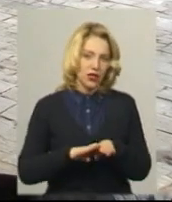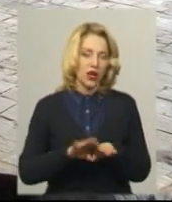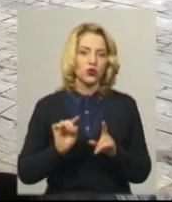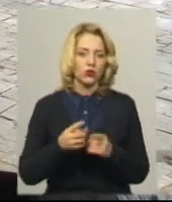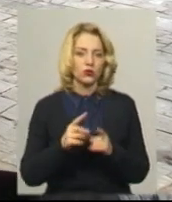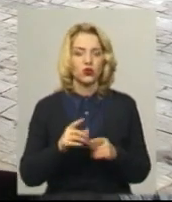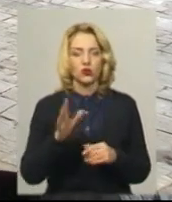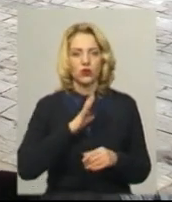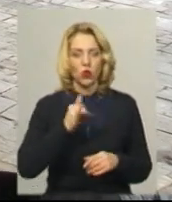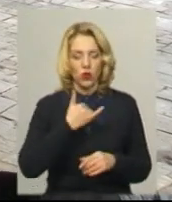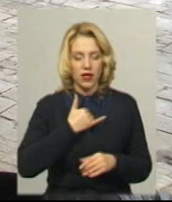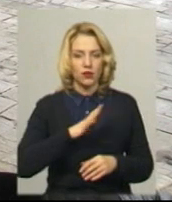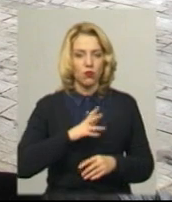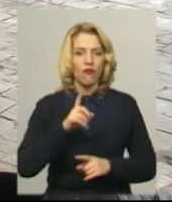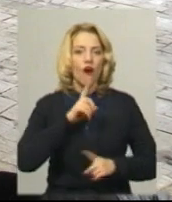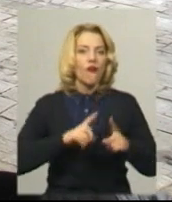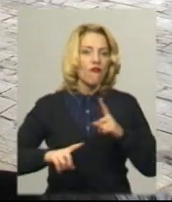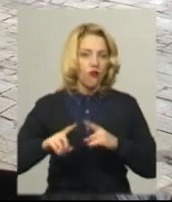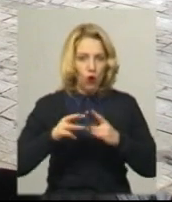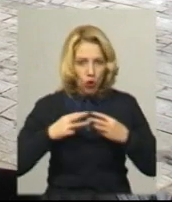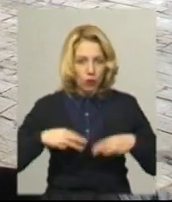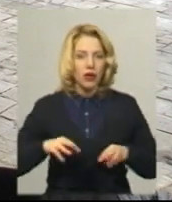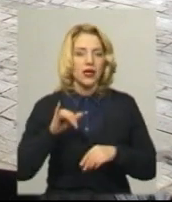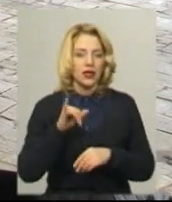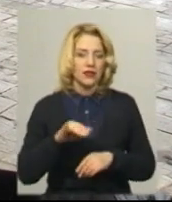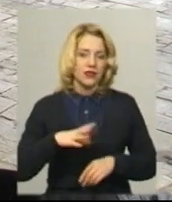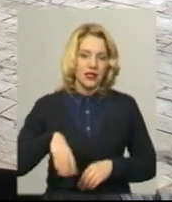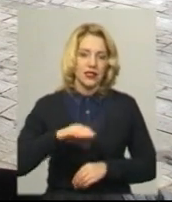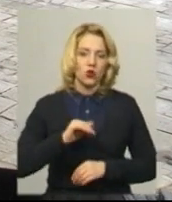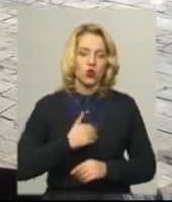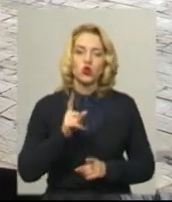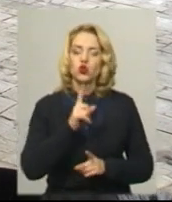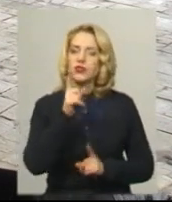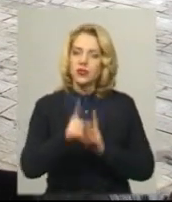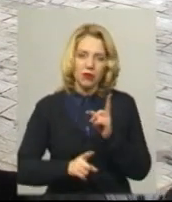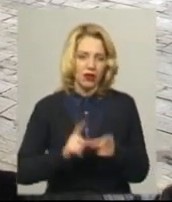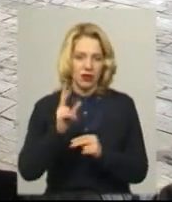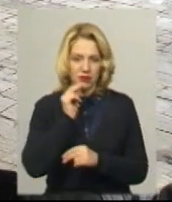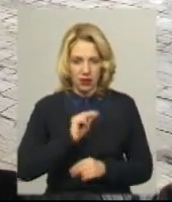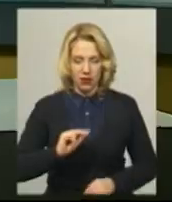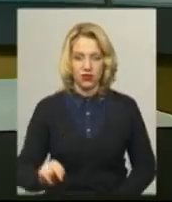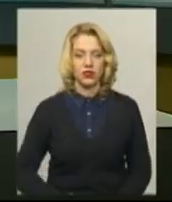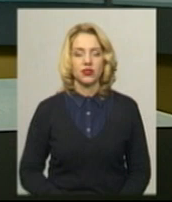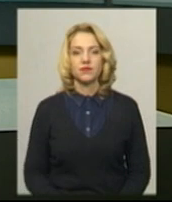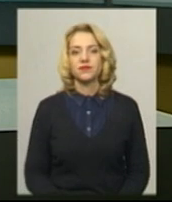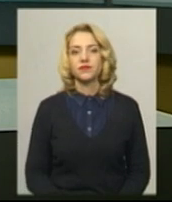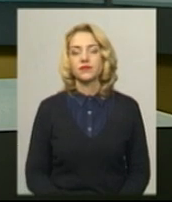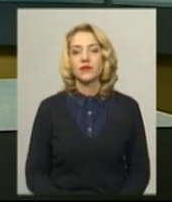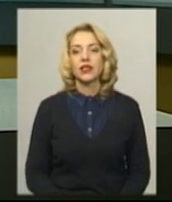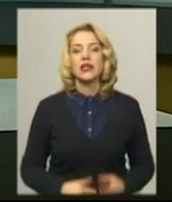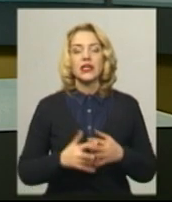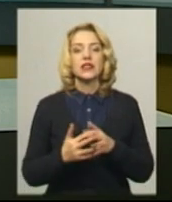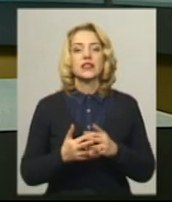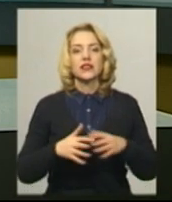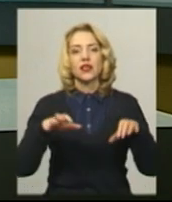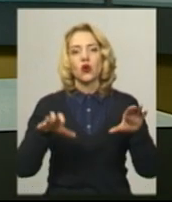форум був у нас, і люди хочуть, щоб щось змінилося на краще Сільський